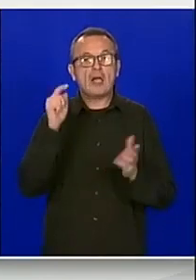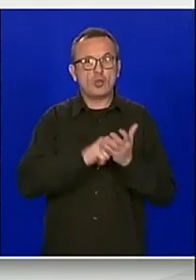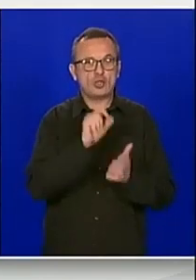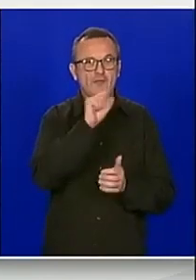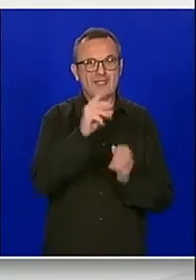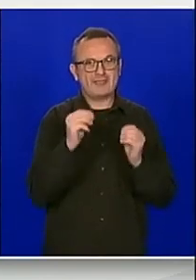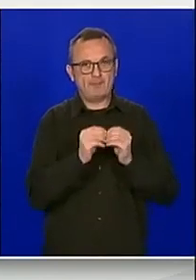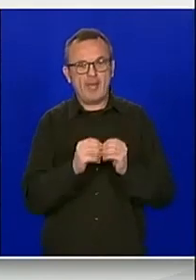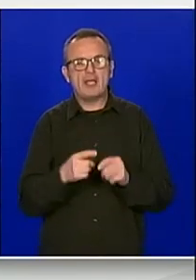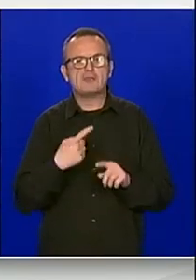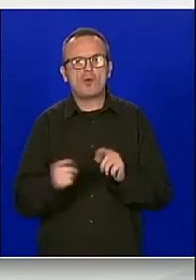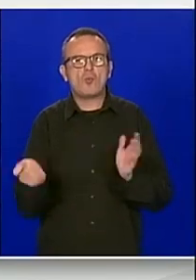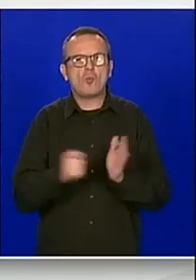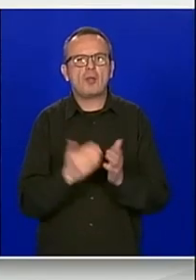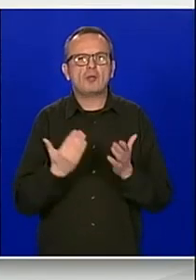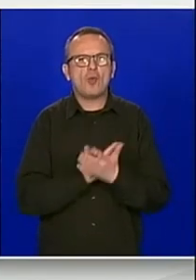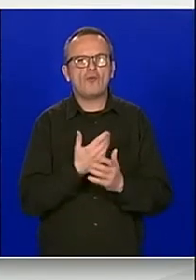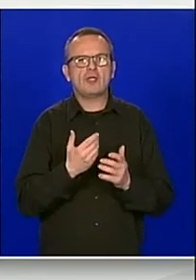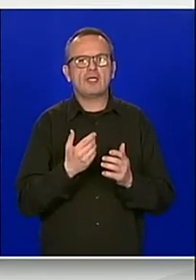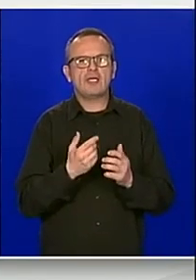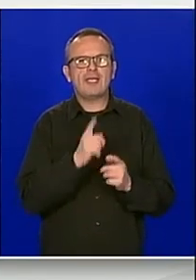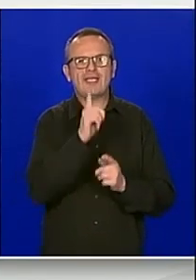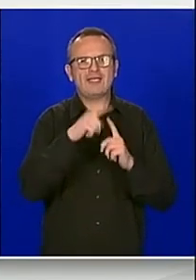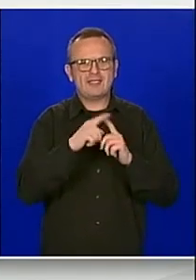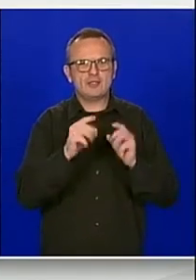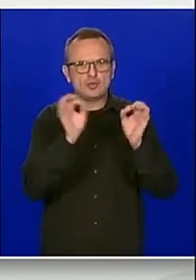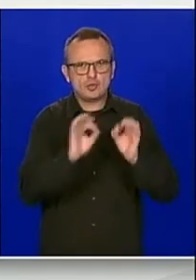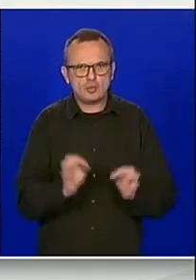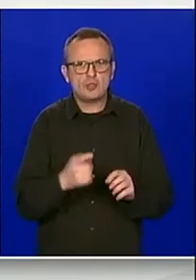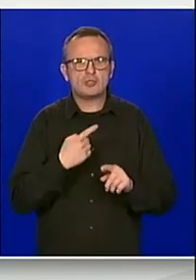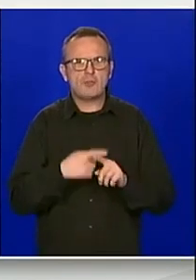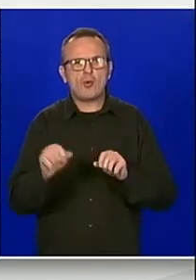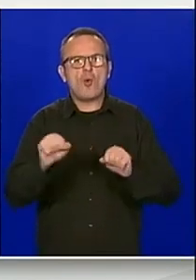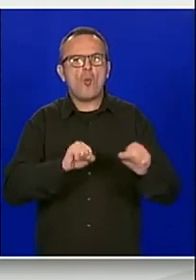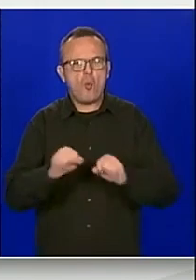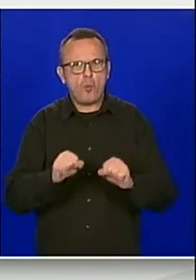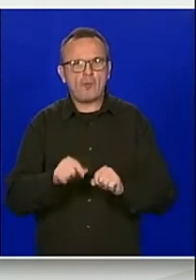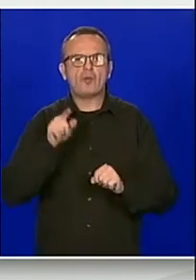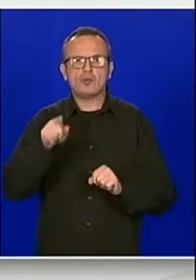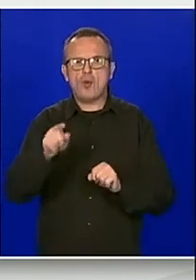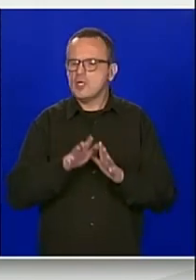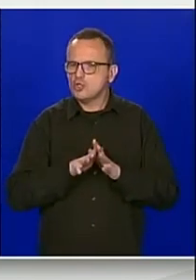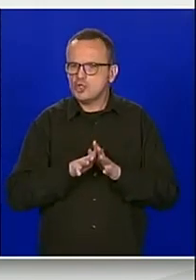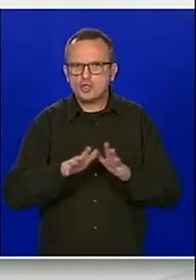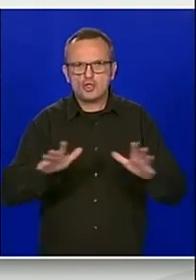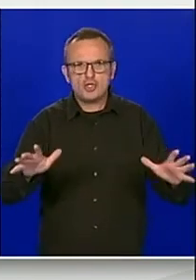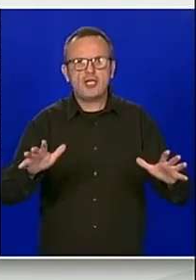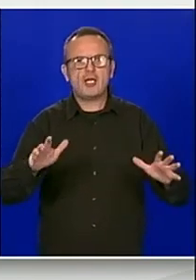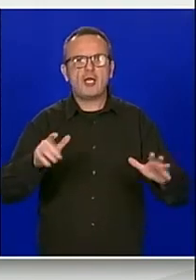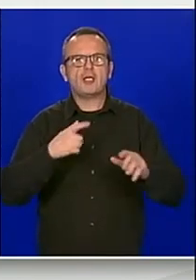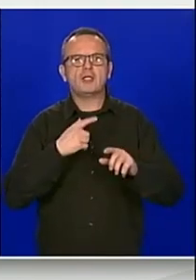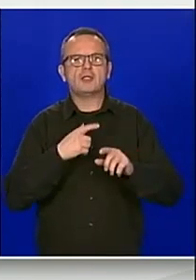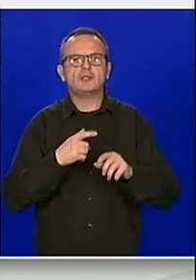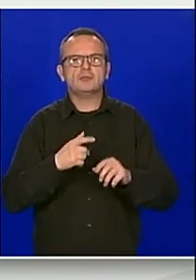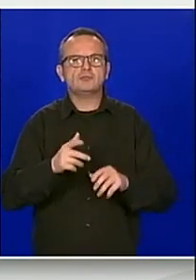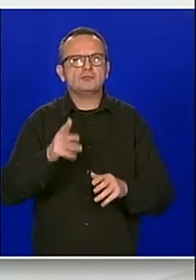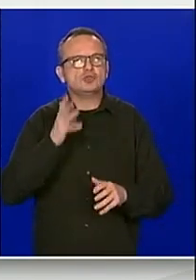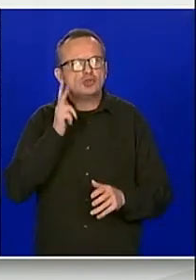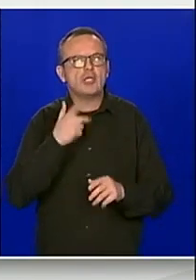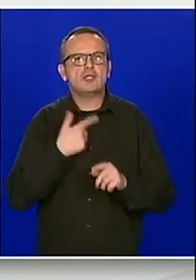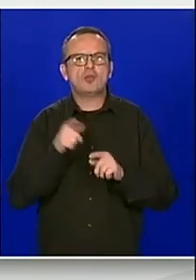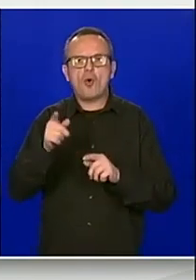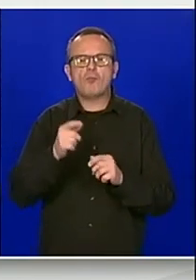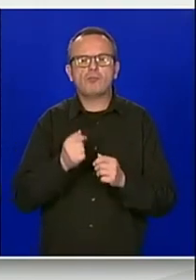uvođenje novog IT sustava za upravljanje ljudskim potencijalima dio je šireg HR projekta kojeg provodi Hrvatski zavod za mirovinsko osiguranje.